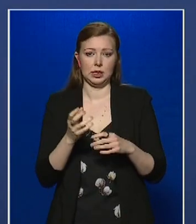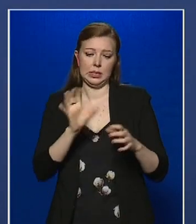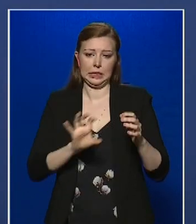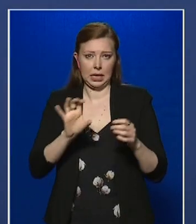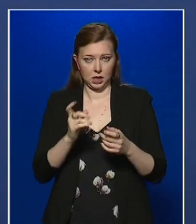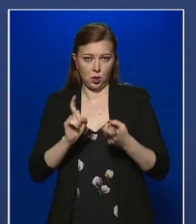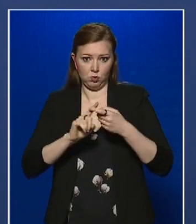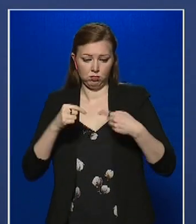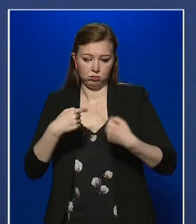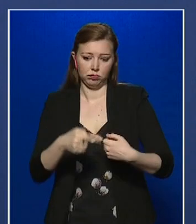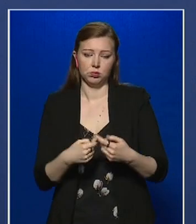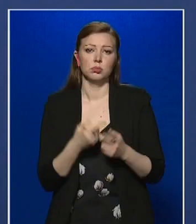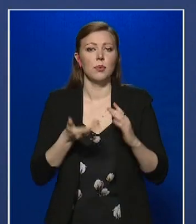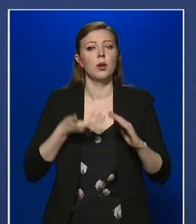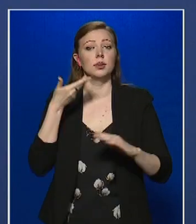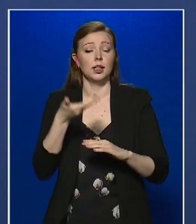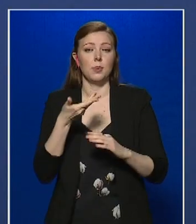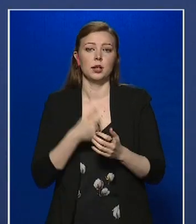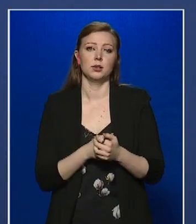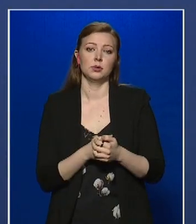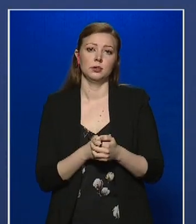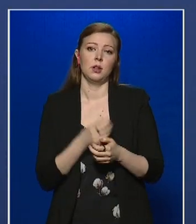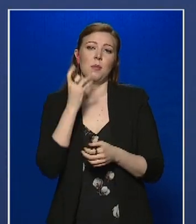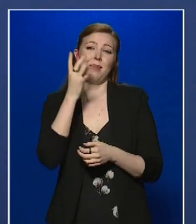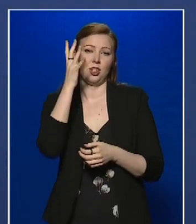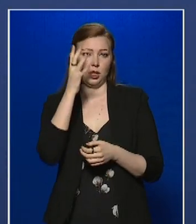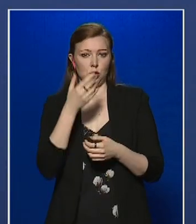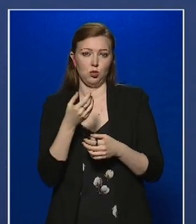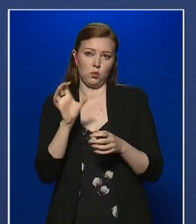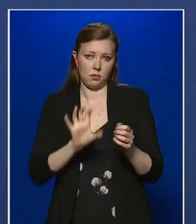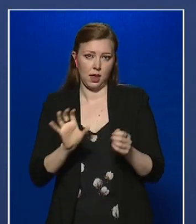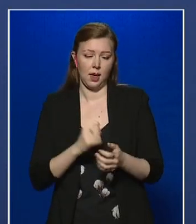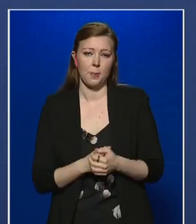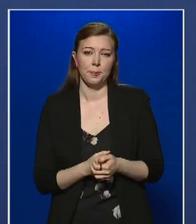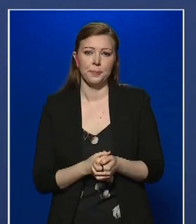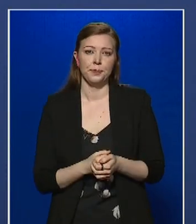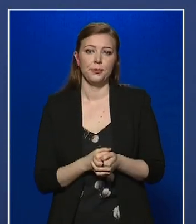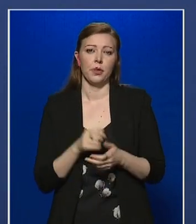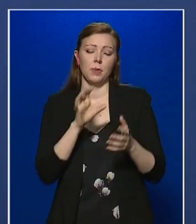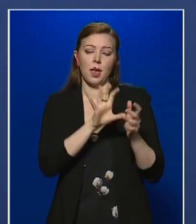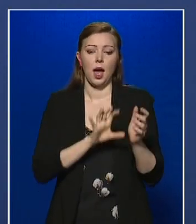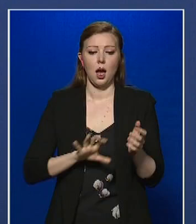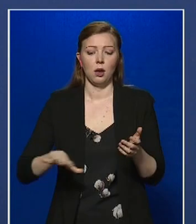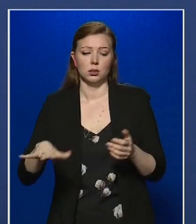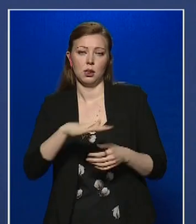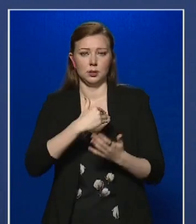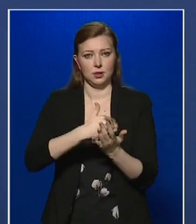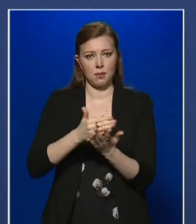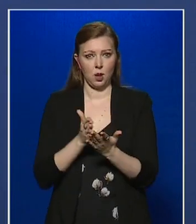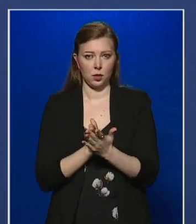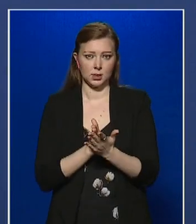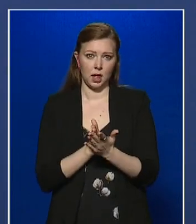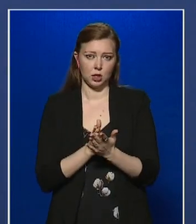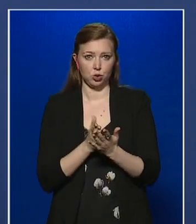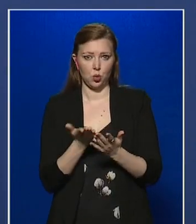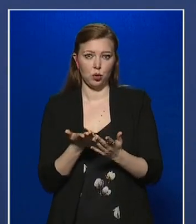ez utóbbin belül is kiemelkedik Bács-Kiskun megye. Ami az ágazati megoszlásról